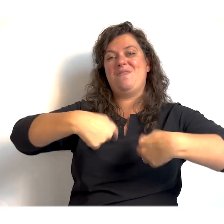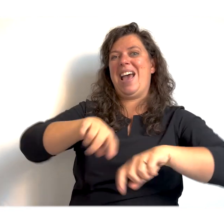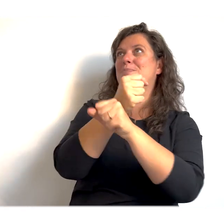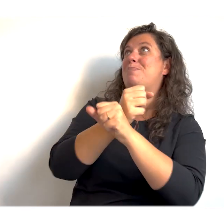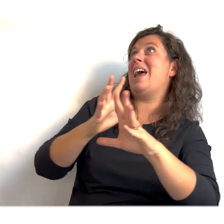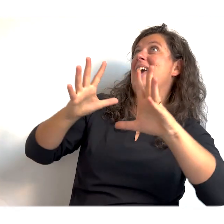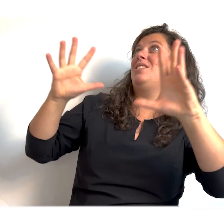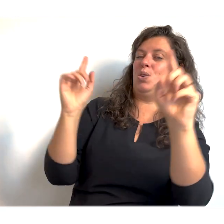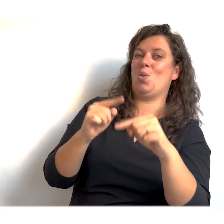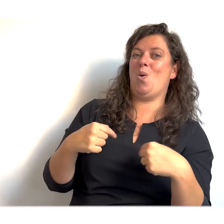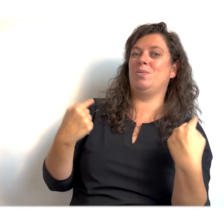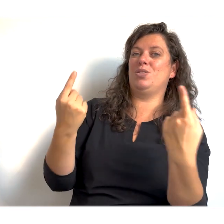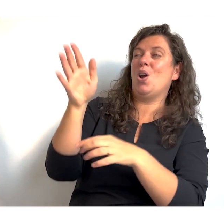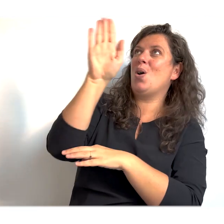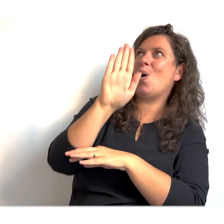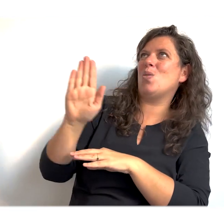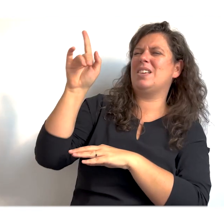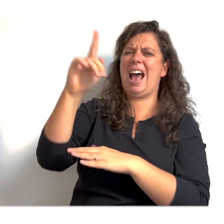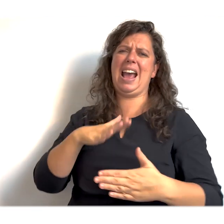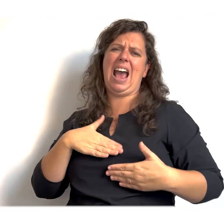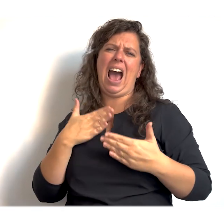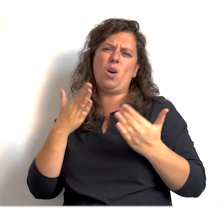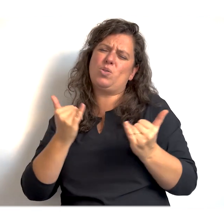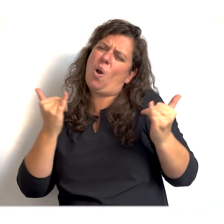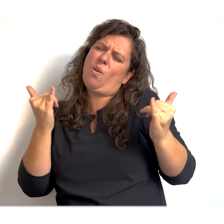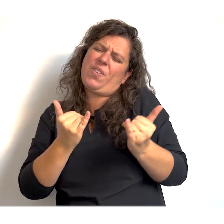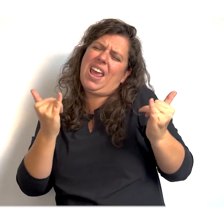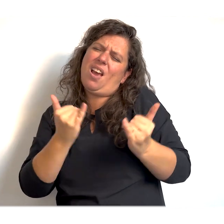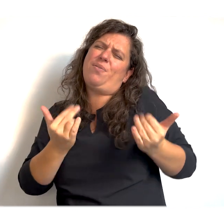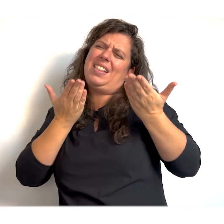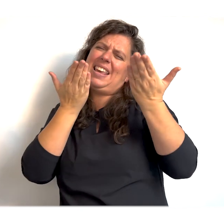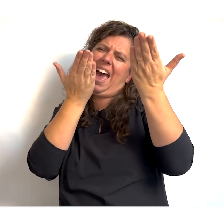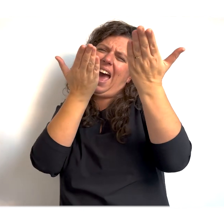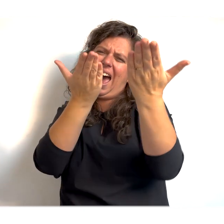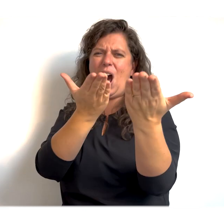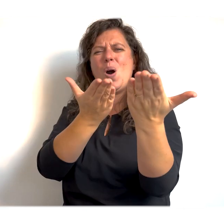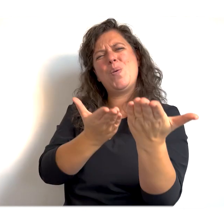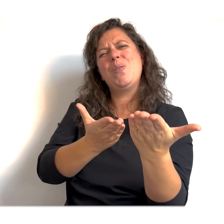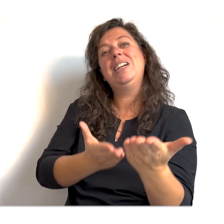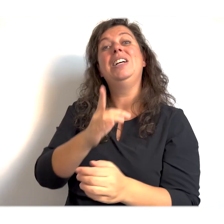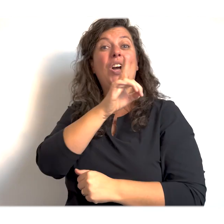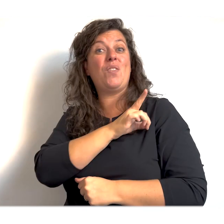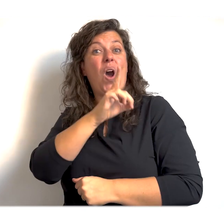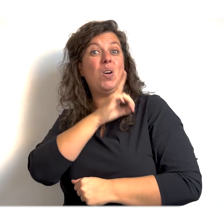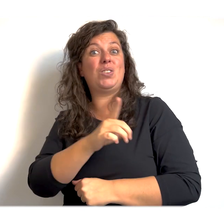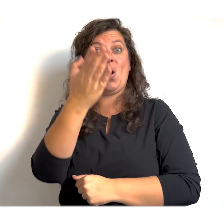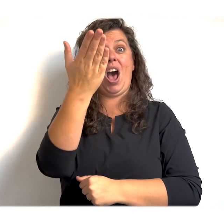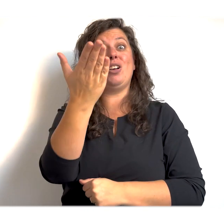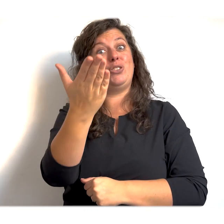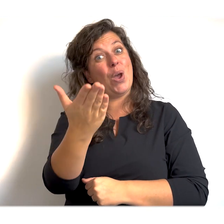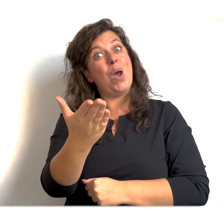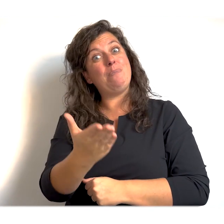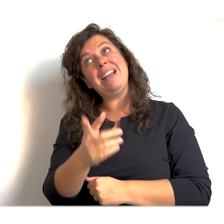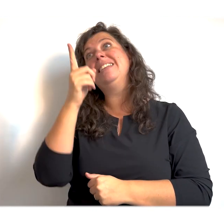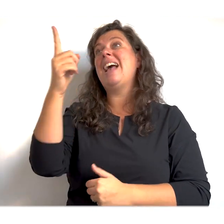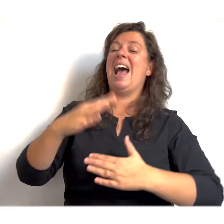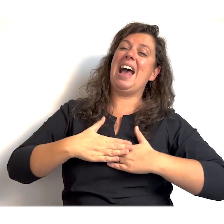prijzen onze God. Hij houdt zoveel van jou. Gewoon zoals